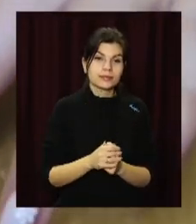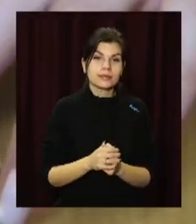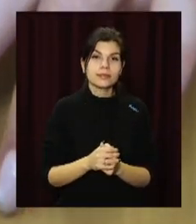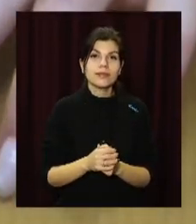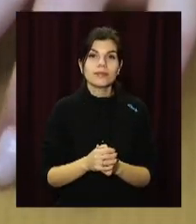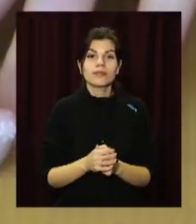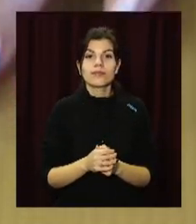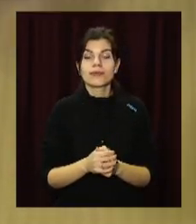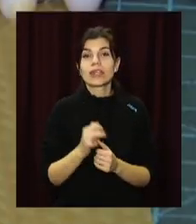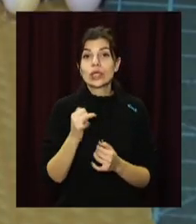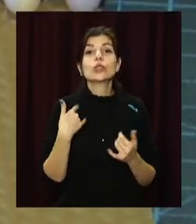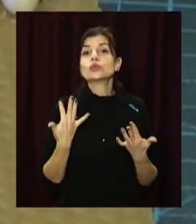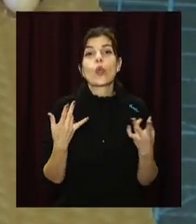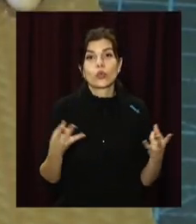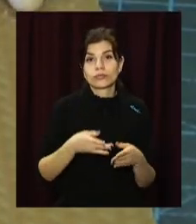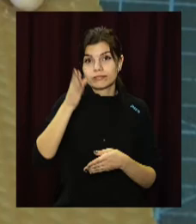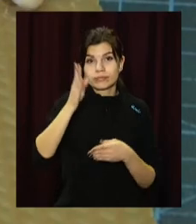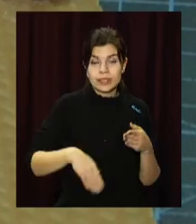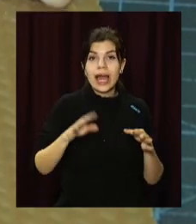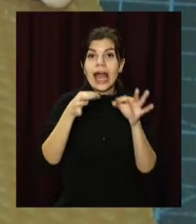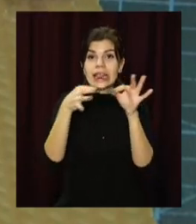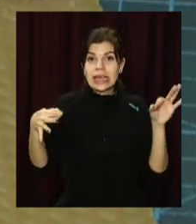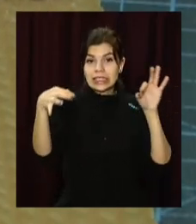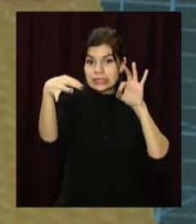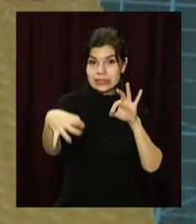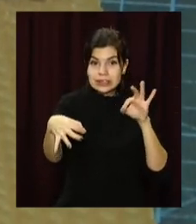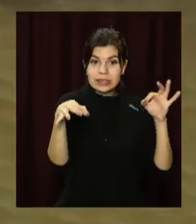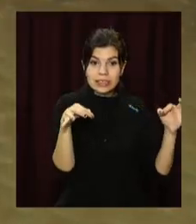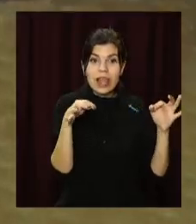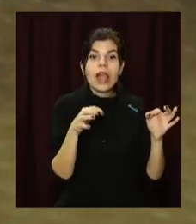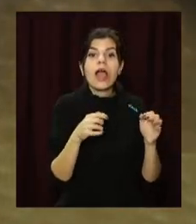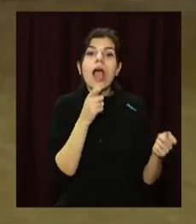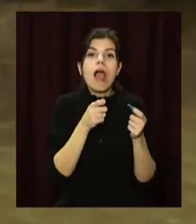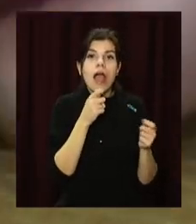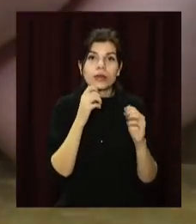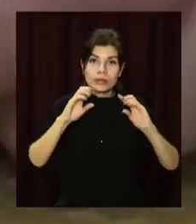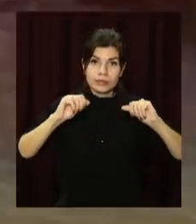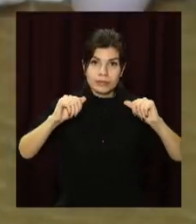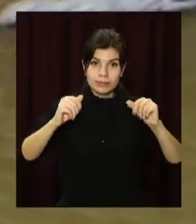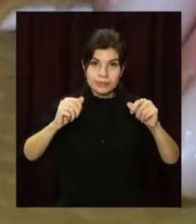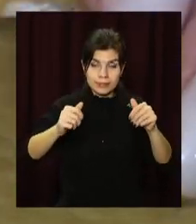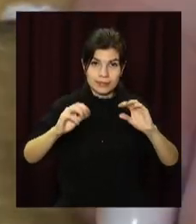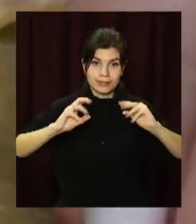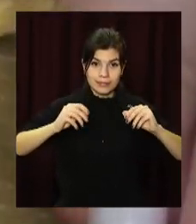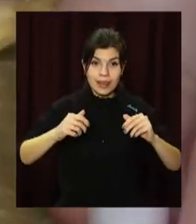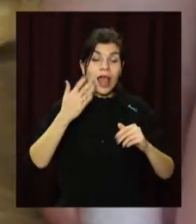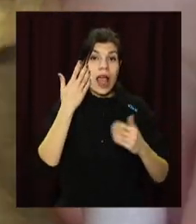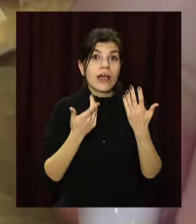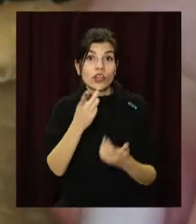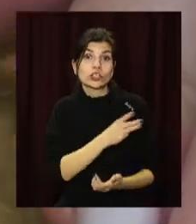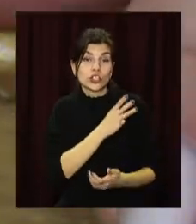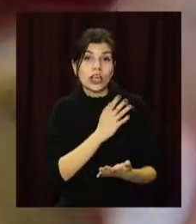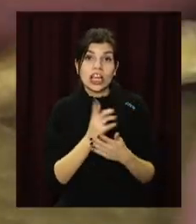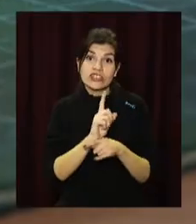І відрізаємо. Прикладаємо нитку до краю пластини та обережно скатуємо в трубочку. А якщо є бажання зробити свічку